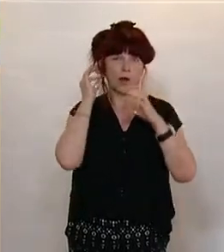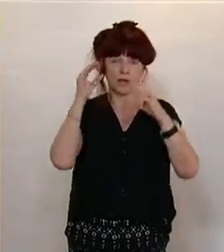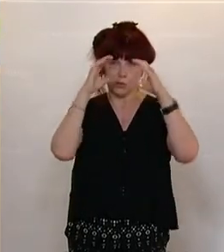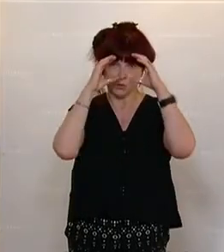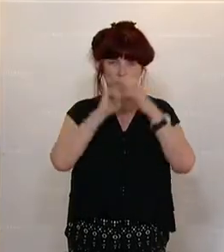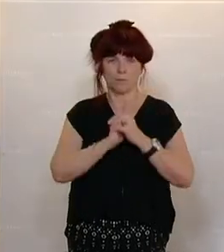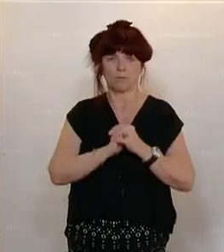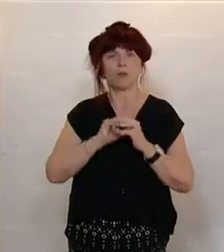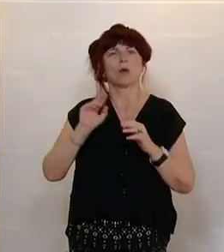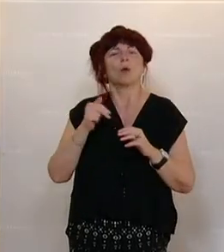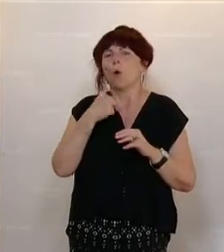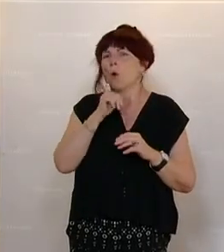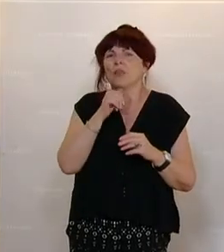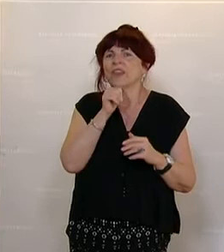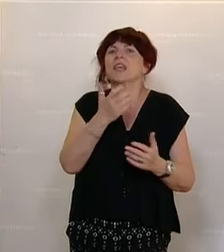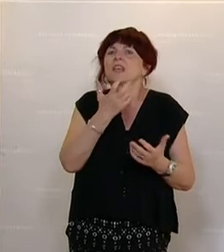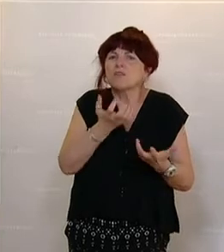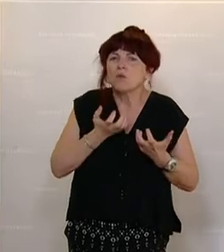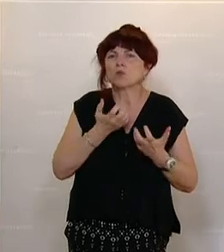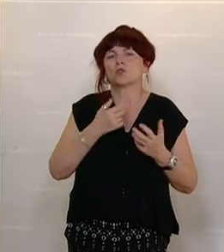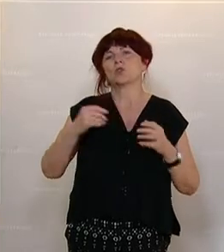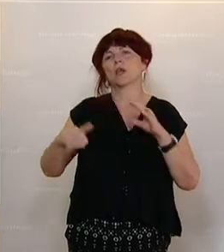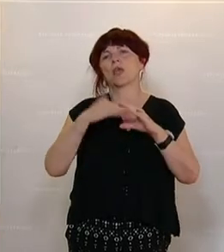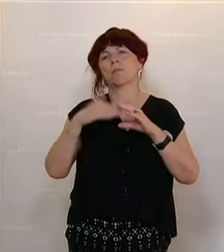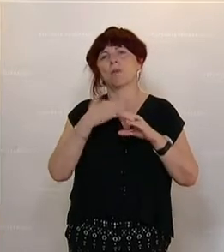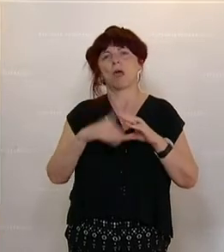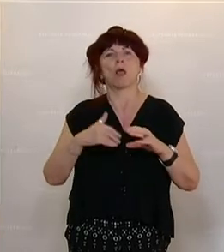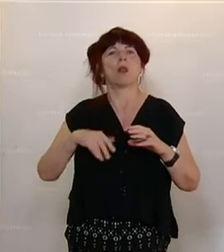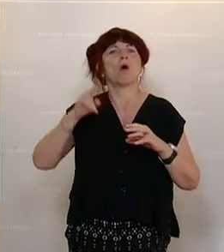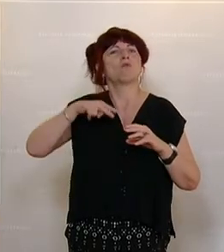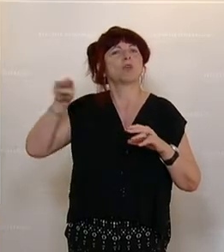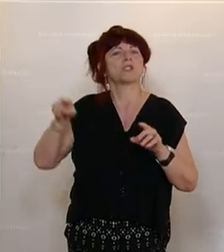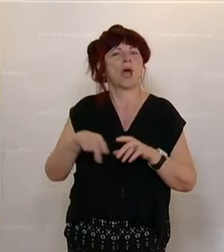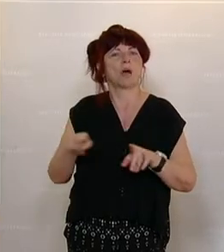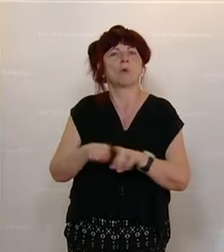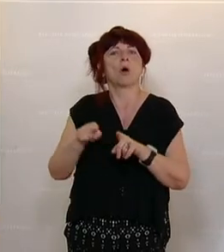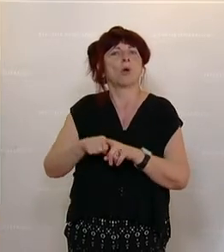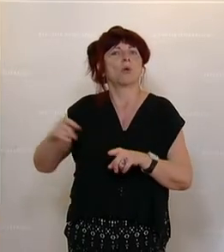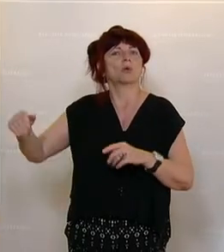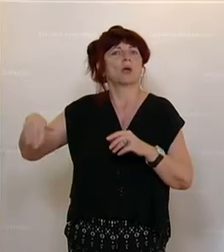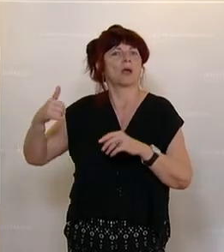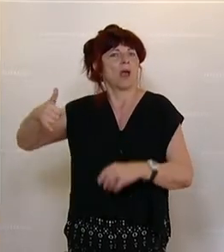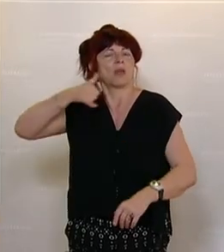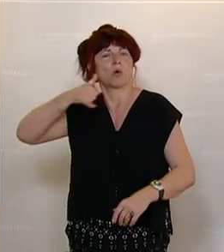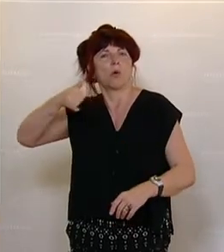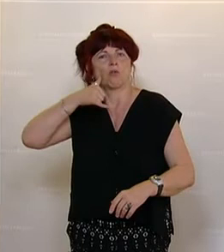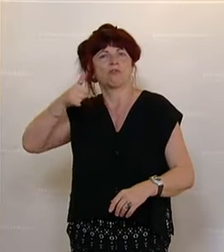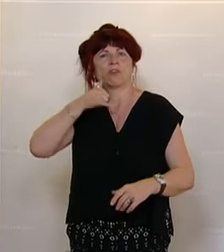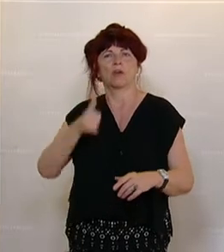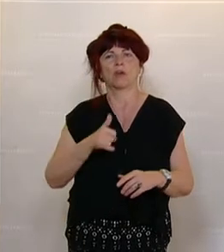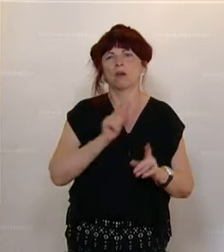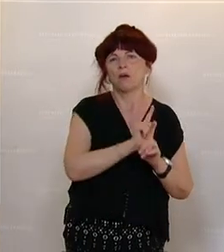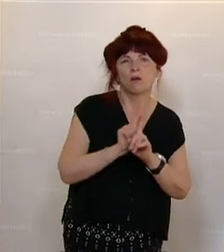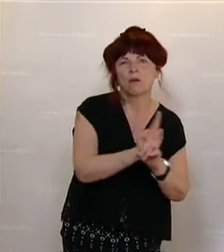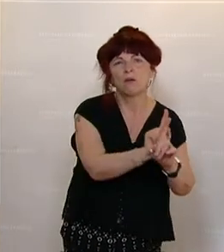unerwünschte E-Mails, WhatsApp-Nachrichten oder Anrufe, das Verbreiten von Gerüchten, das Veröffentlichen intimer Bilder, das Abpassen am